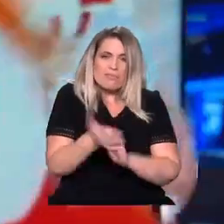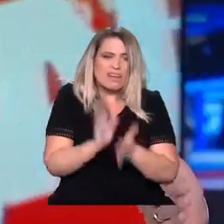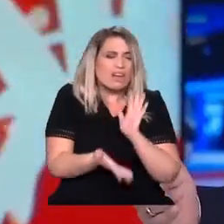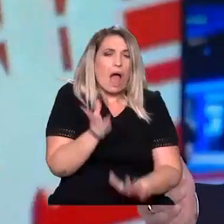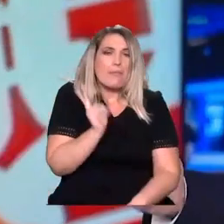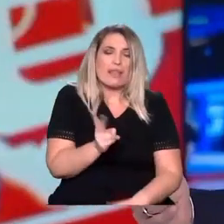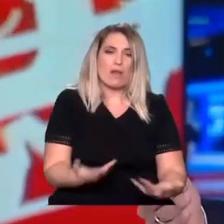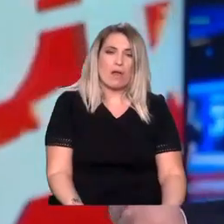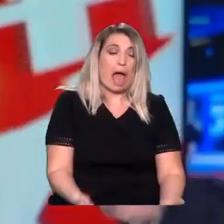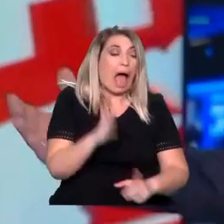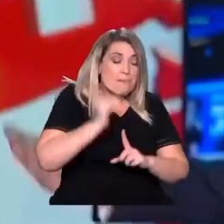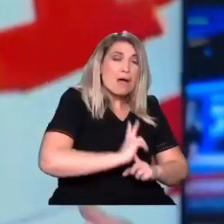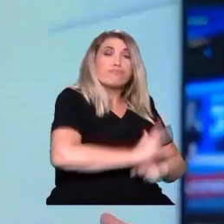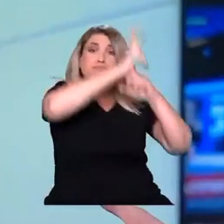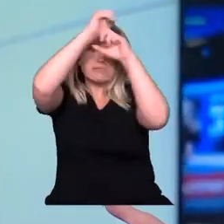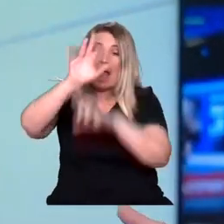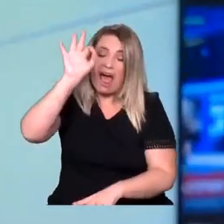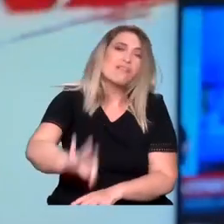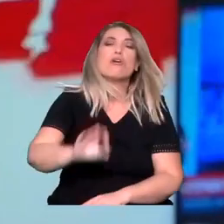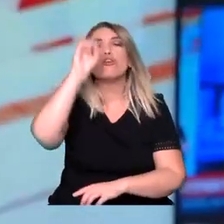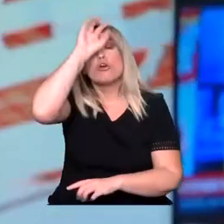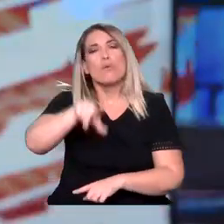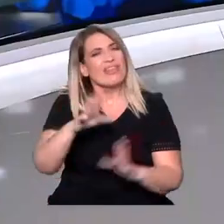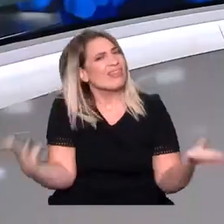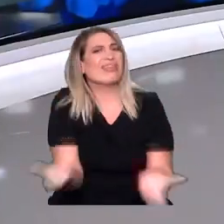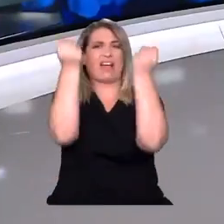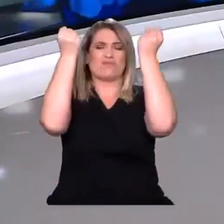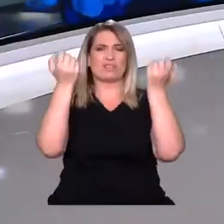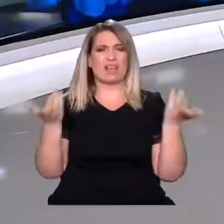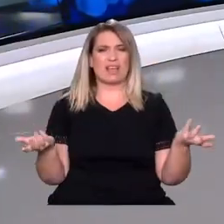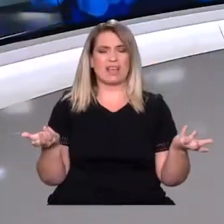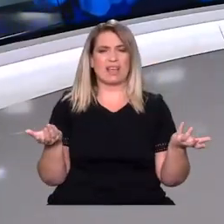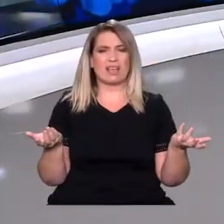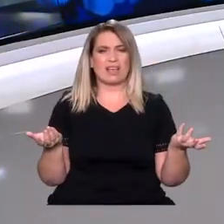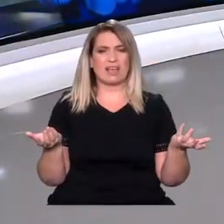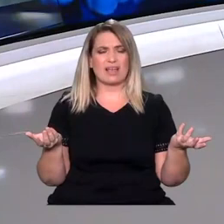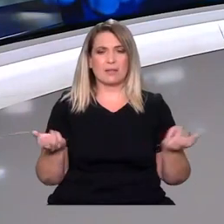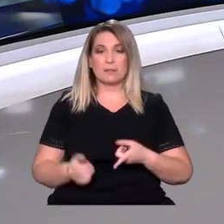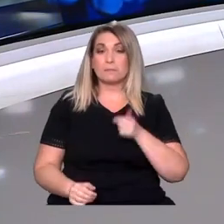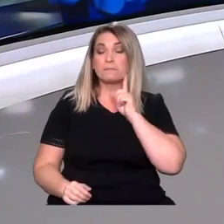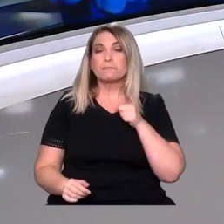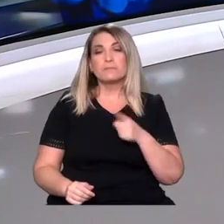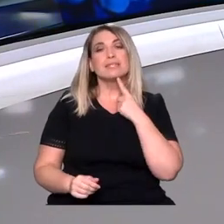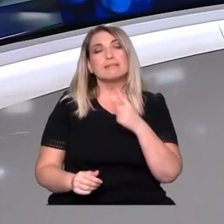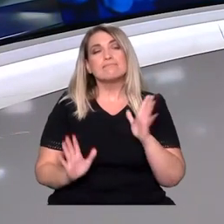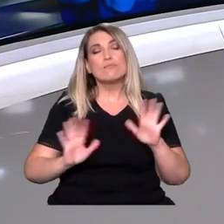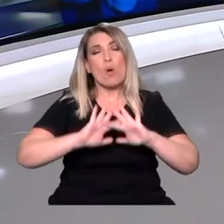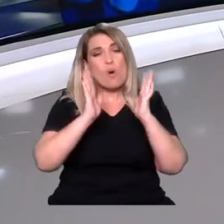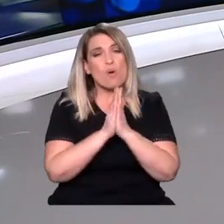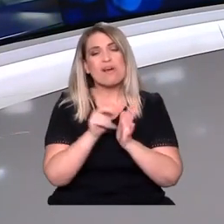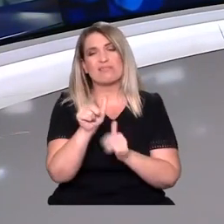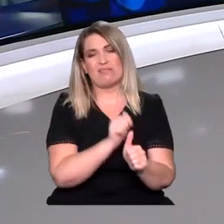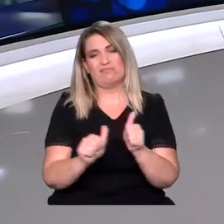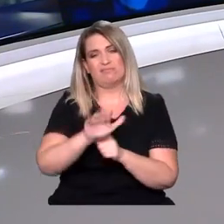Αν έφτανε στη Ρόδο. Εγκέρος μπορεί να έχει και μια ελπίδα να ζήσει. Το θέμα είναι η προτεραιοποίηση αυτά τα πράγματα. Το θέμα είναι